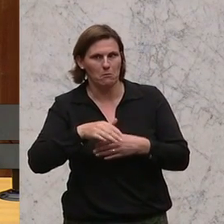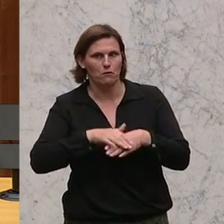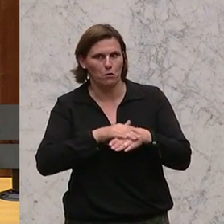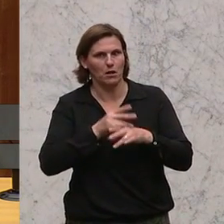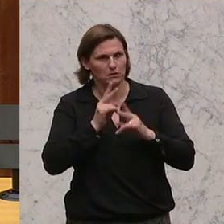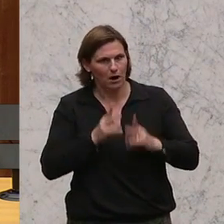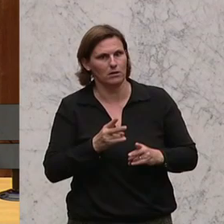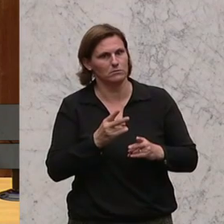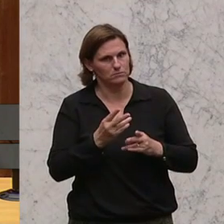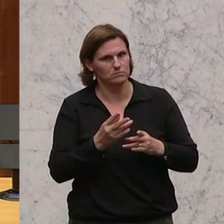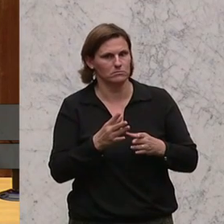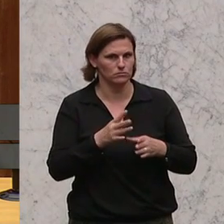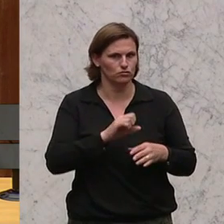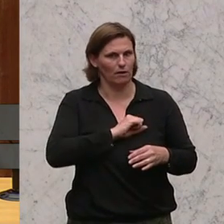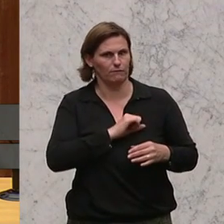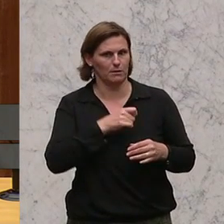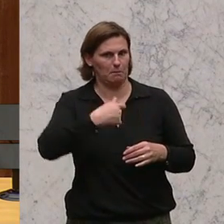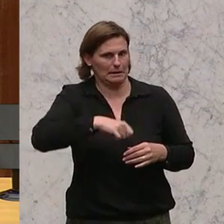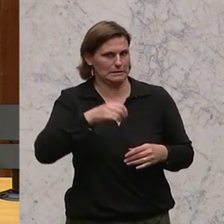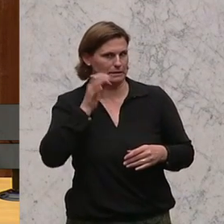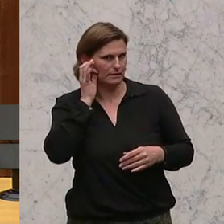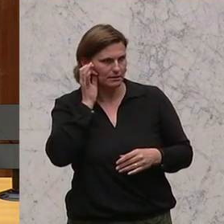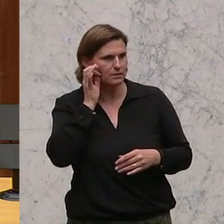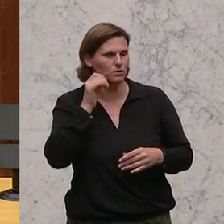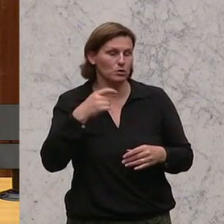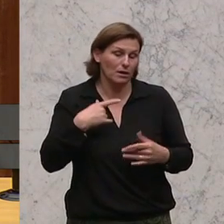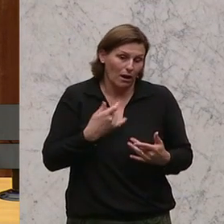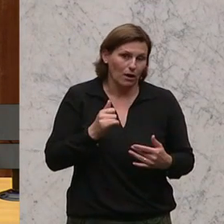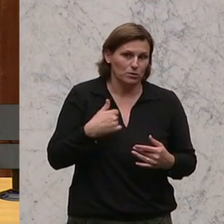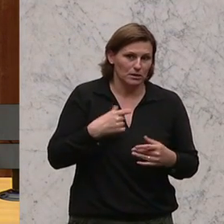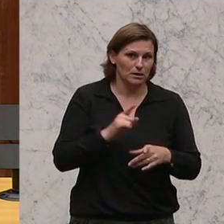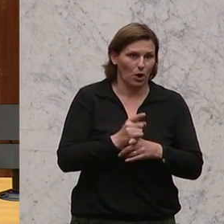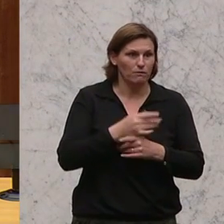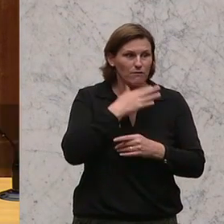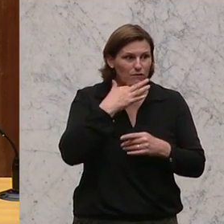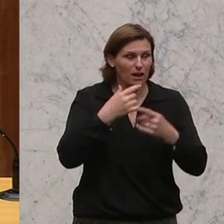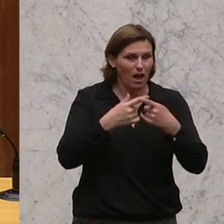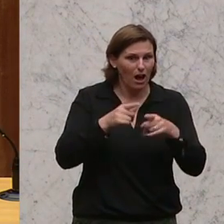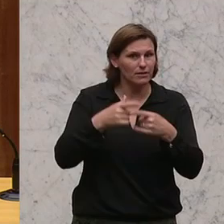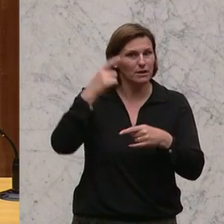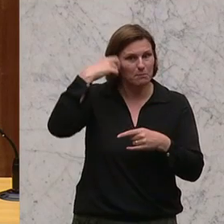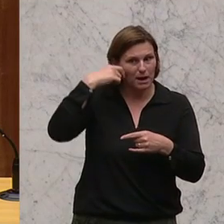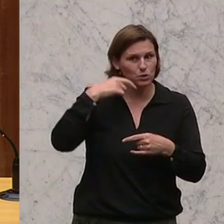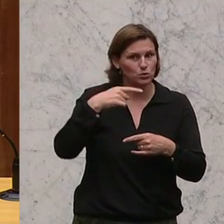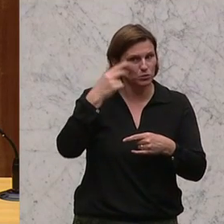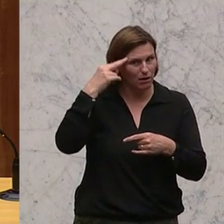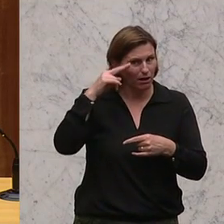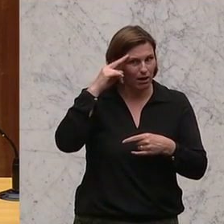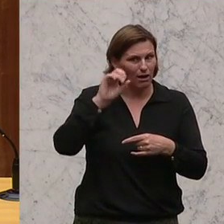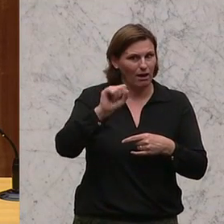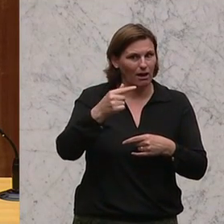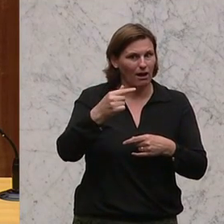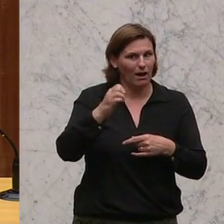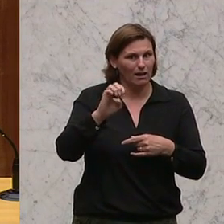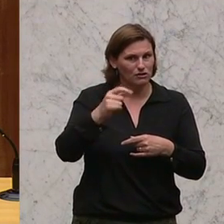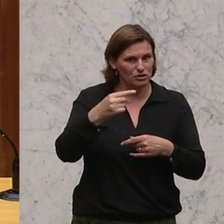Präsidentin des Rechnungshofs zu werden. Und ja, auch ich war wie viele hier in diesem Haus der Meinung, dass der Steger der Beste gewesen